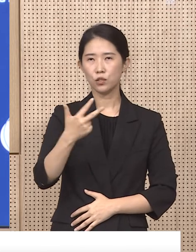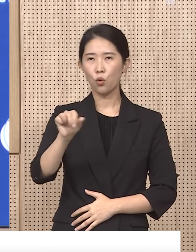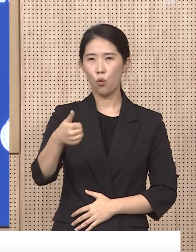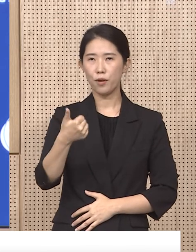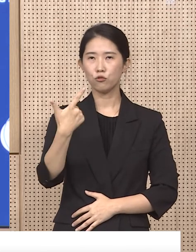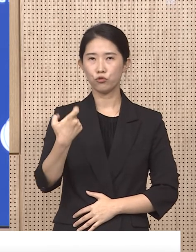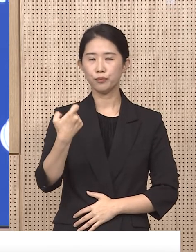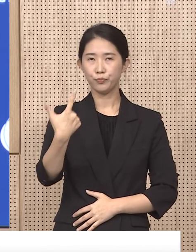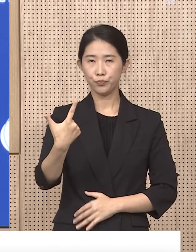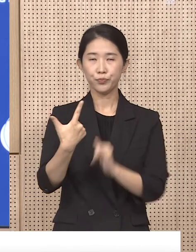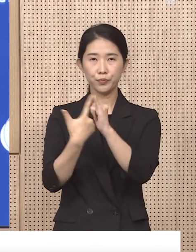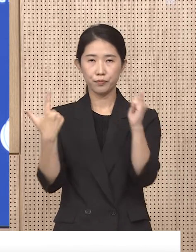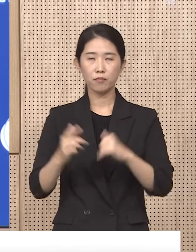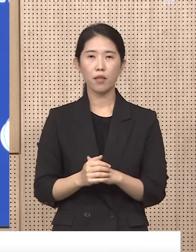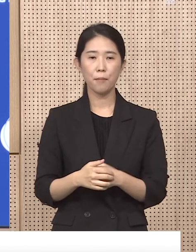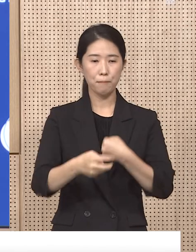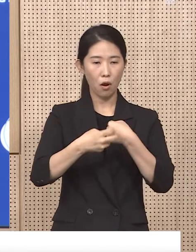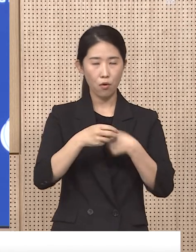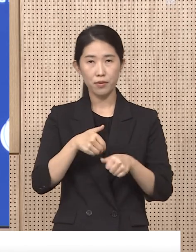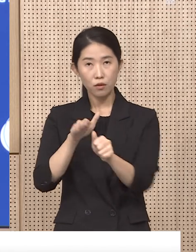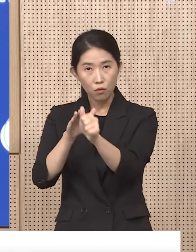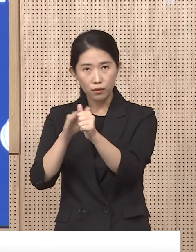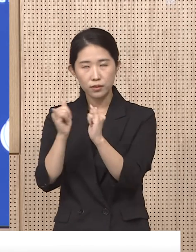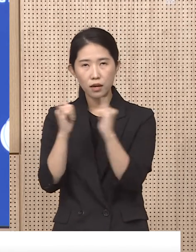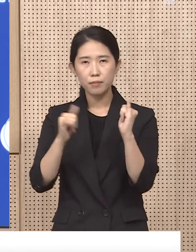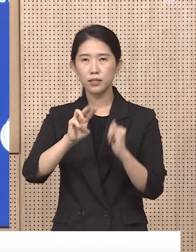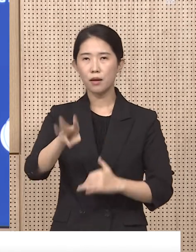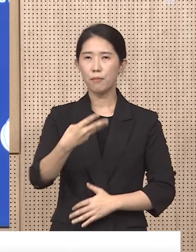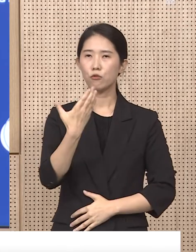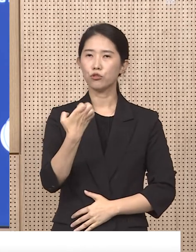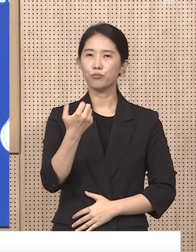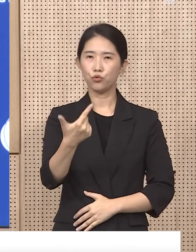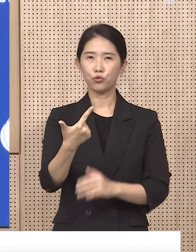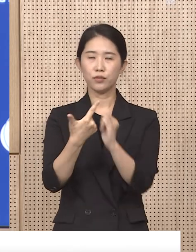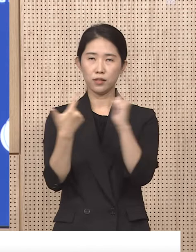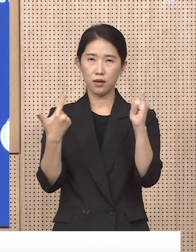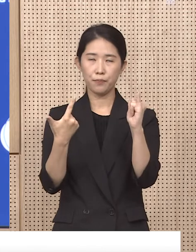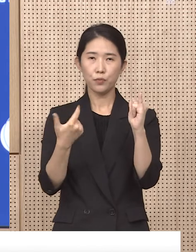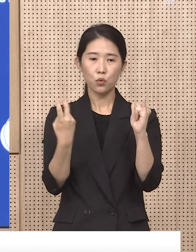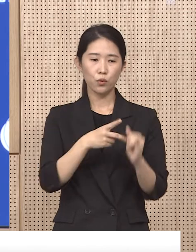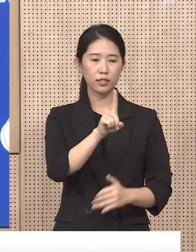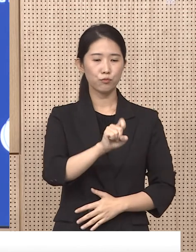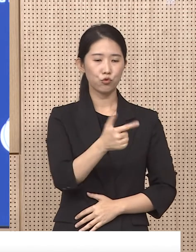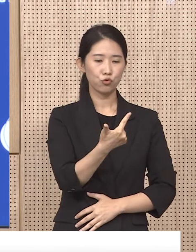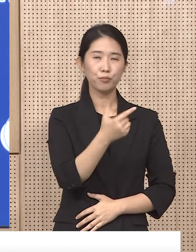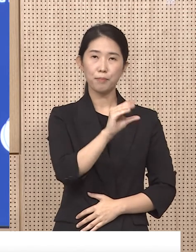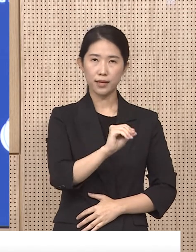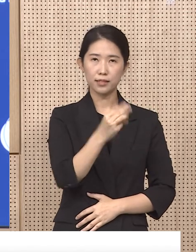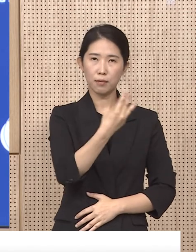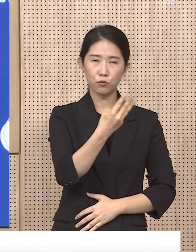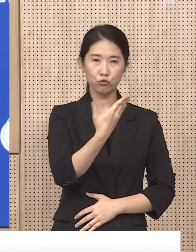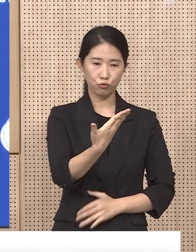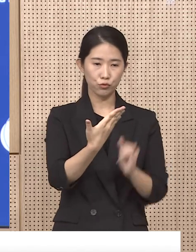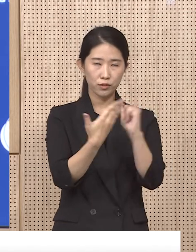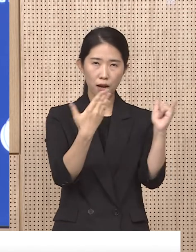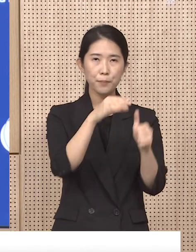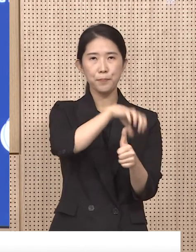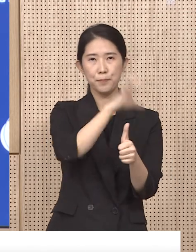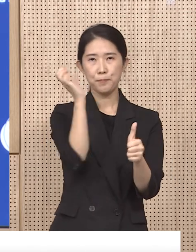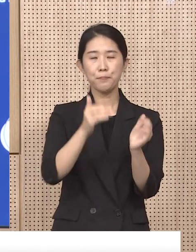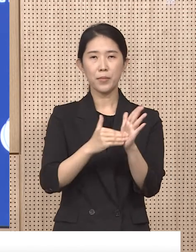지난 한 주 동안 재택치료 중 병원으로 이승된 인원은 396명이며 16만 3,009명은 격리 해지되었습니다.